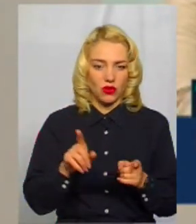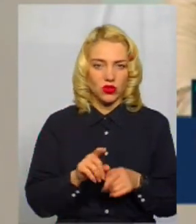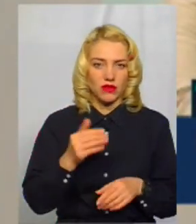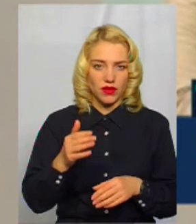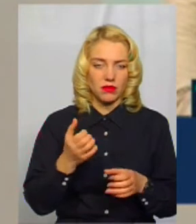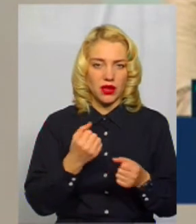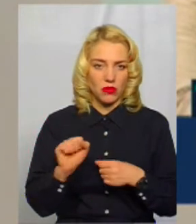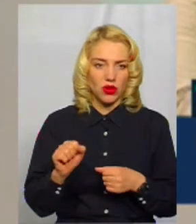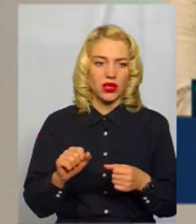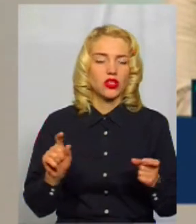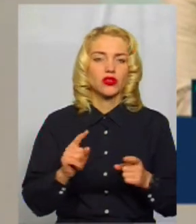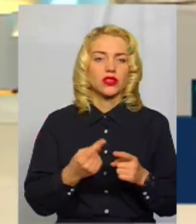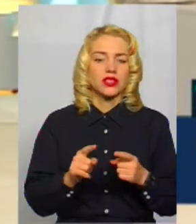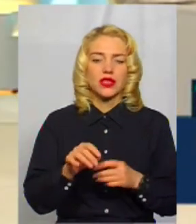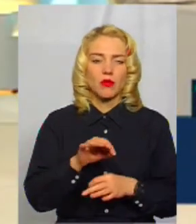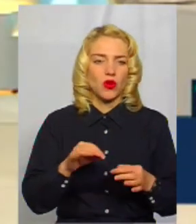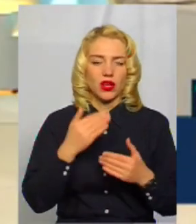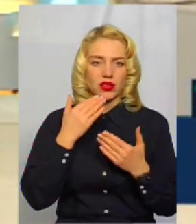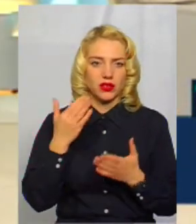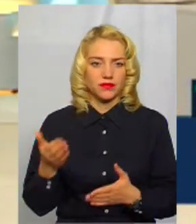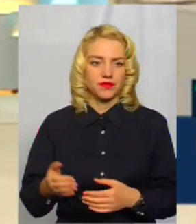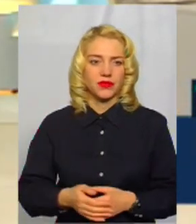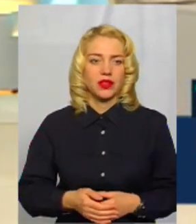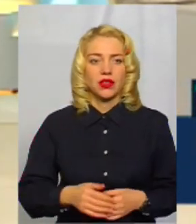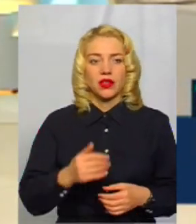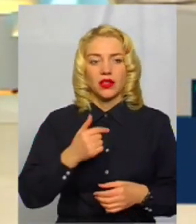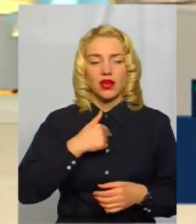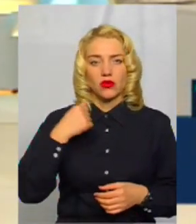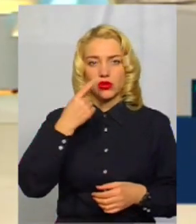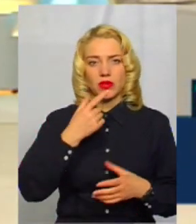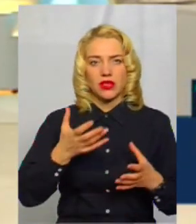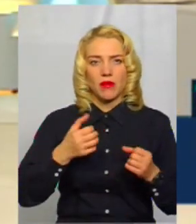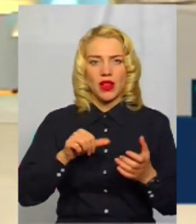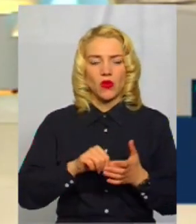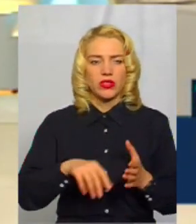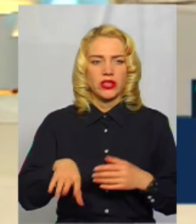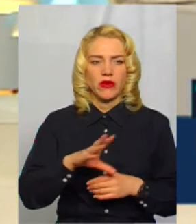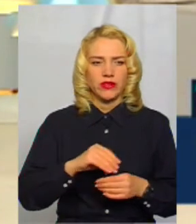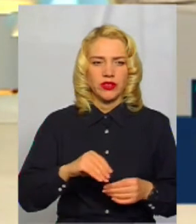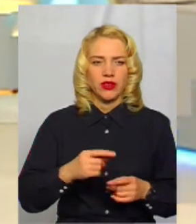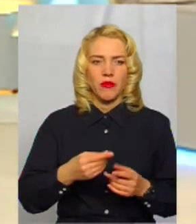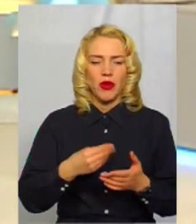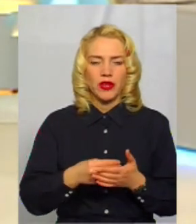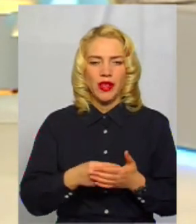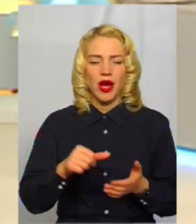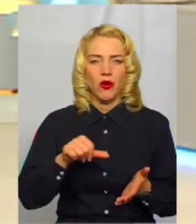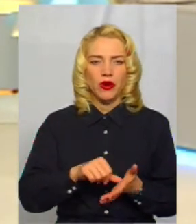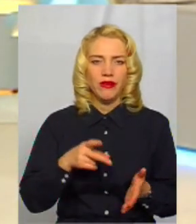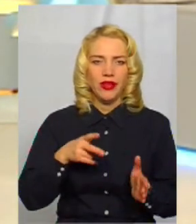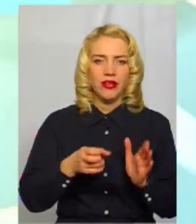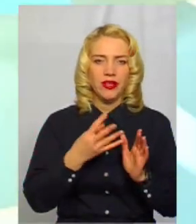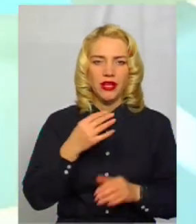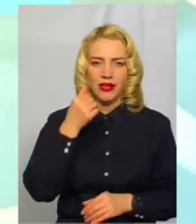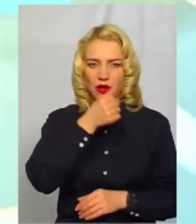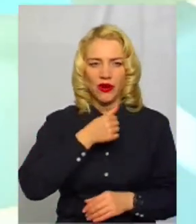перемоглися проєктом. Що це було за проєкти такі? Ну, так, я особисто брала участь у всіх бюджетах участі, починаючи з 17-го